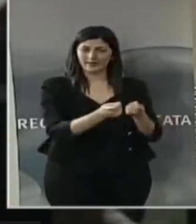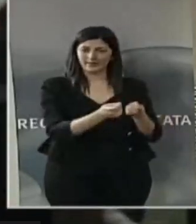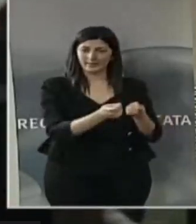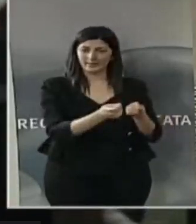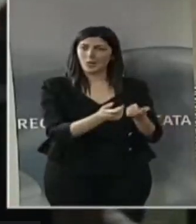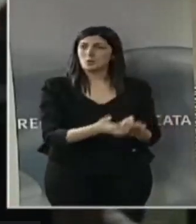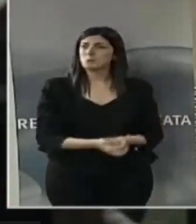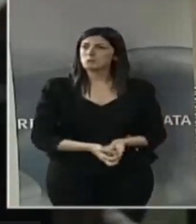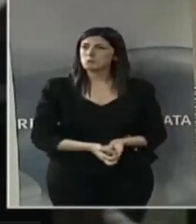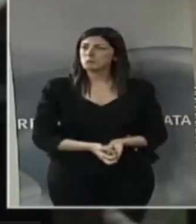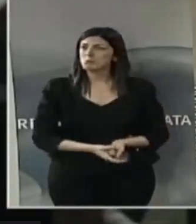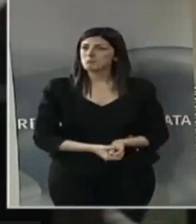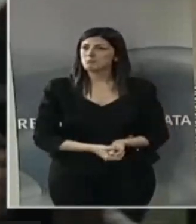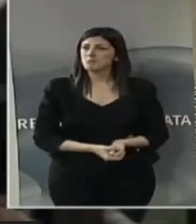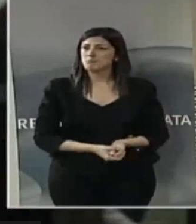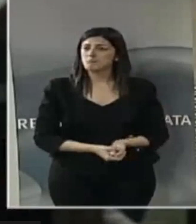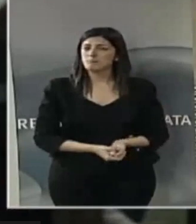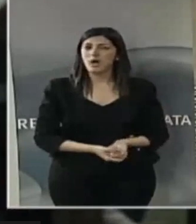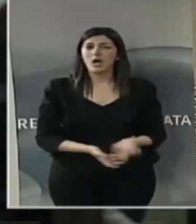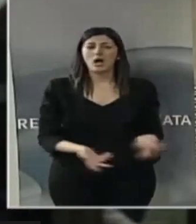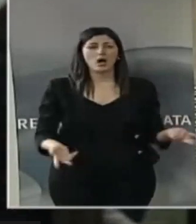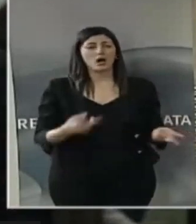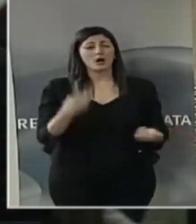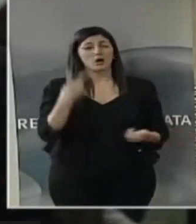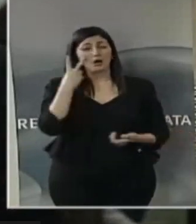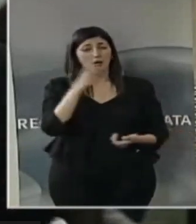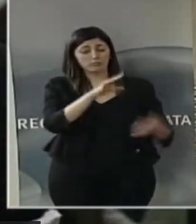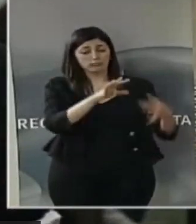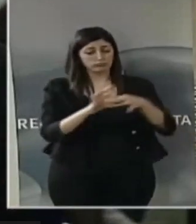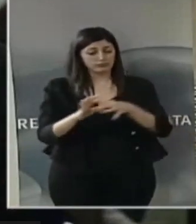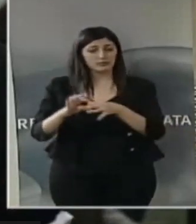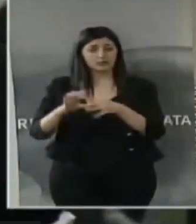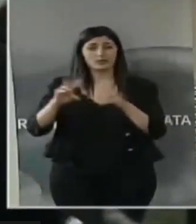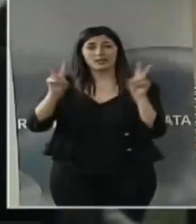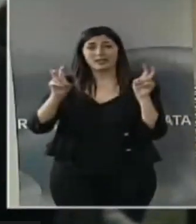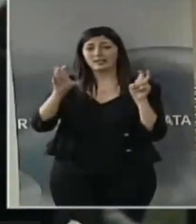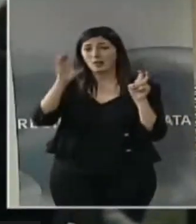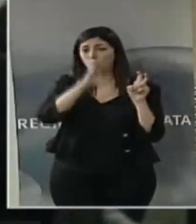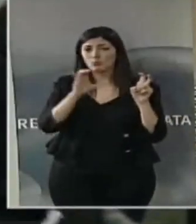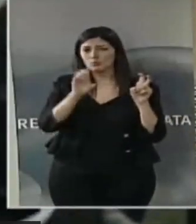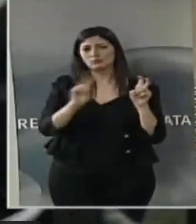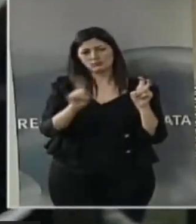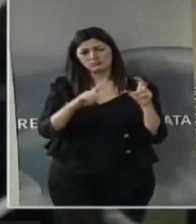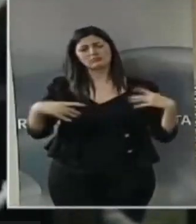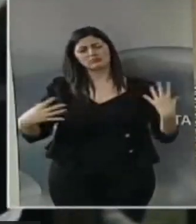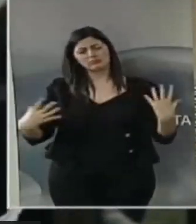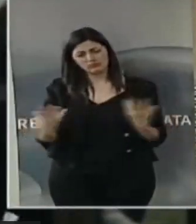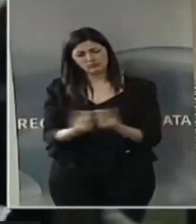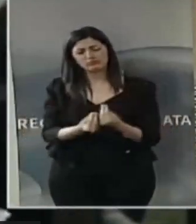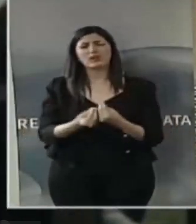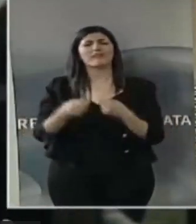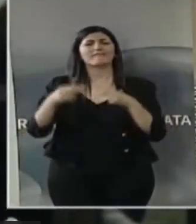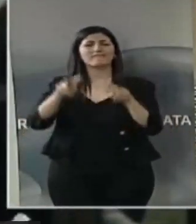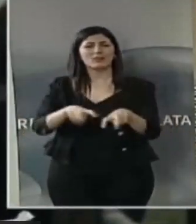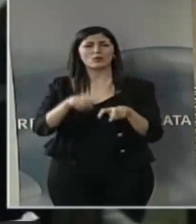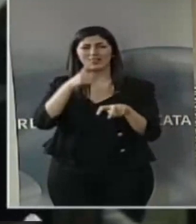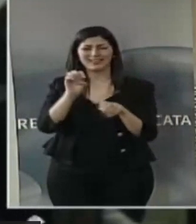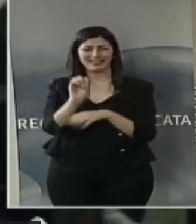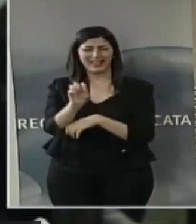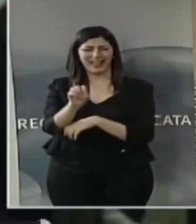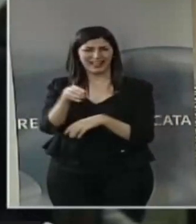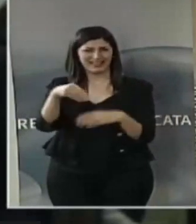rispetto al tema del turismo, ma di funzione che possono insieme alle fattorie didattiche svolgere per